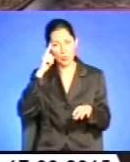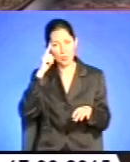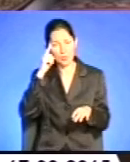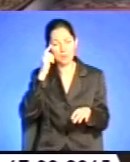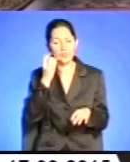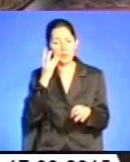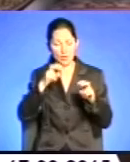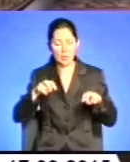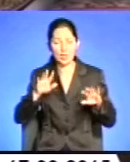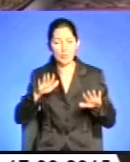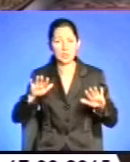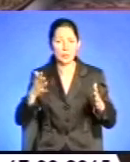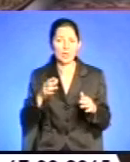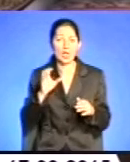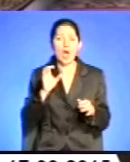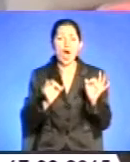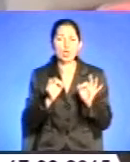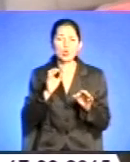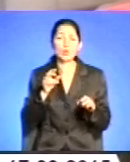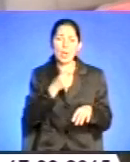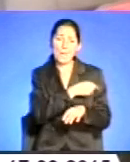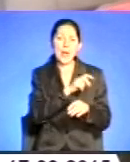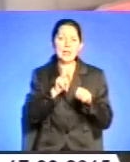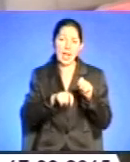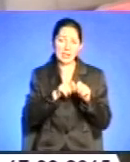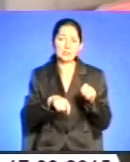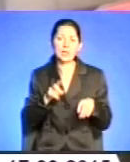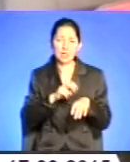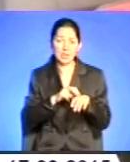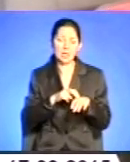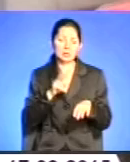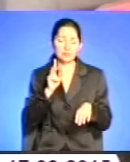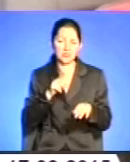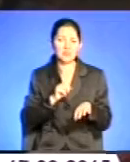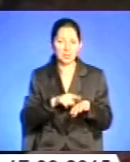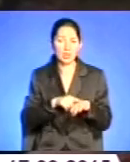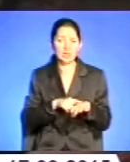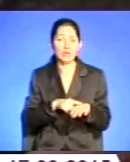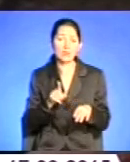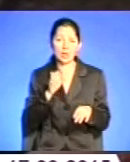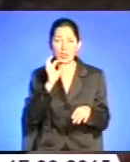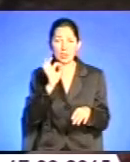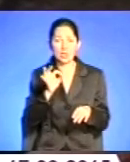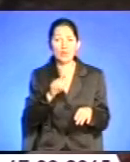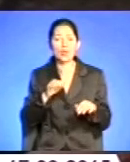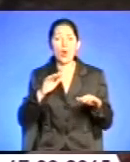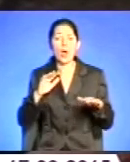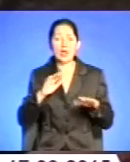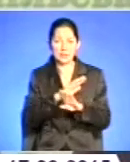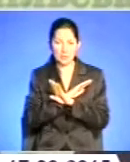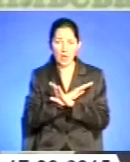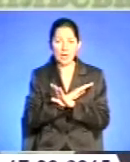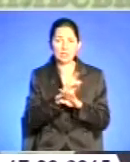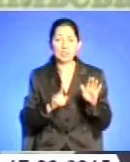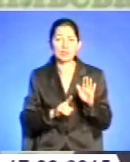Суд медексперт лише підтвердив припущення міліціонерів, вказавши у висновку, що смерть наступила внаслідок механічної асфікції.